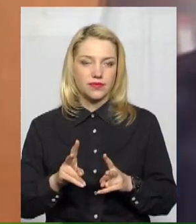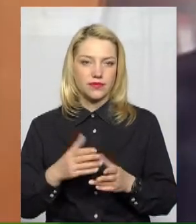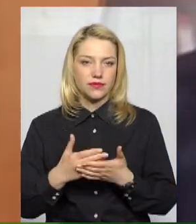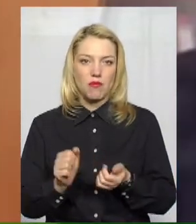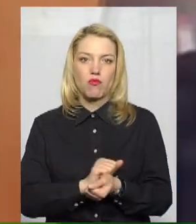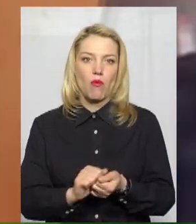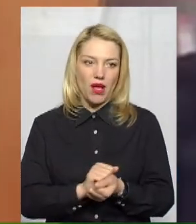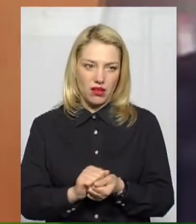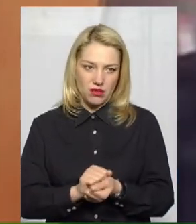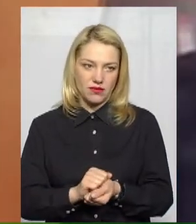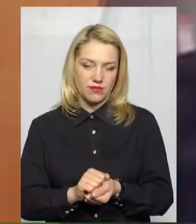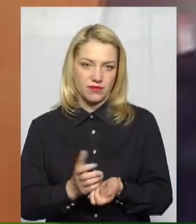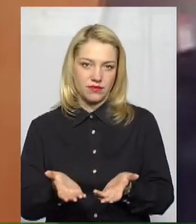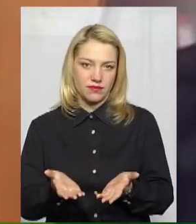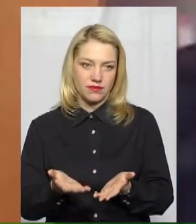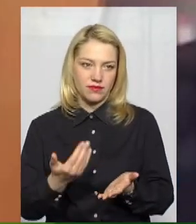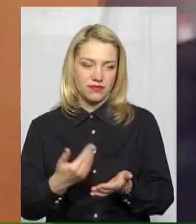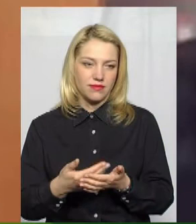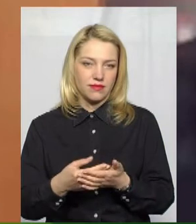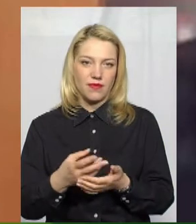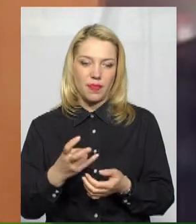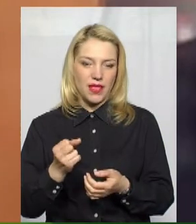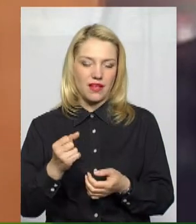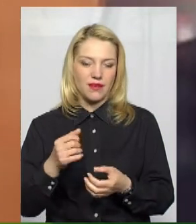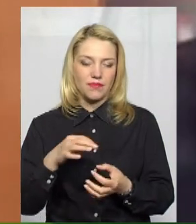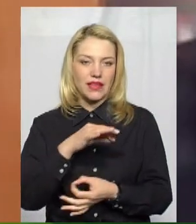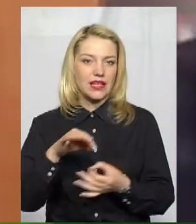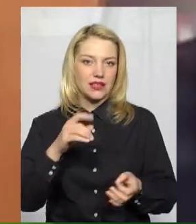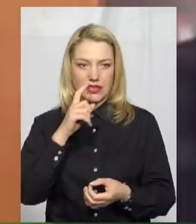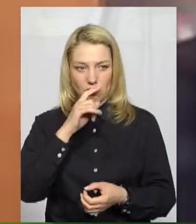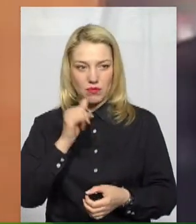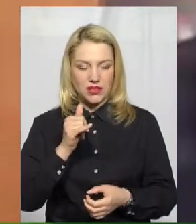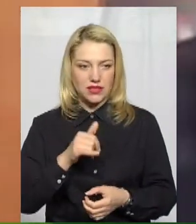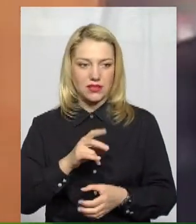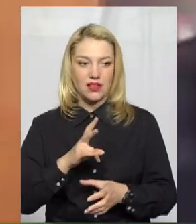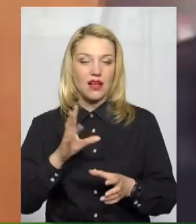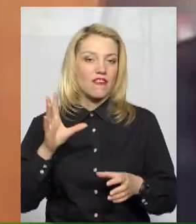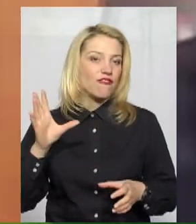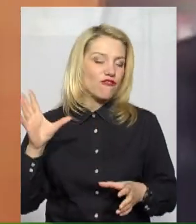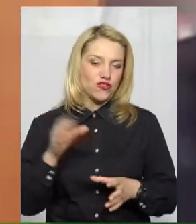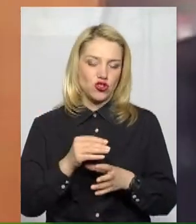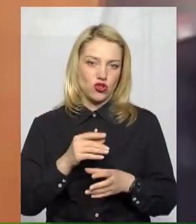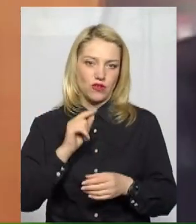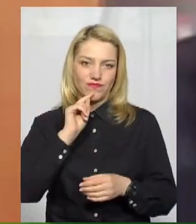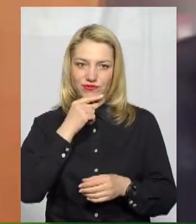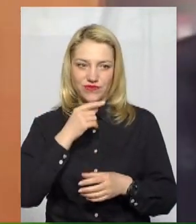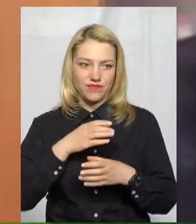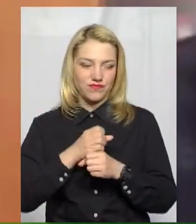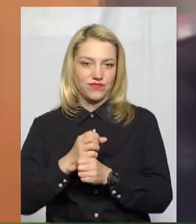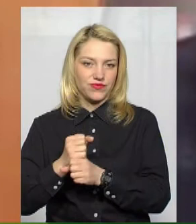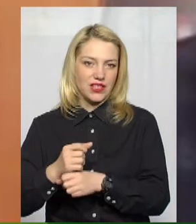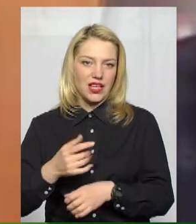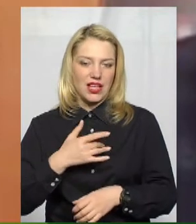як на дношковий бензин. На все скорочені. Директор контролює, це все дуже жорстко.